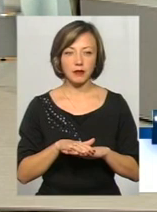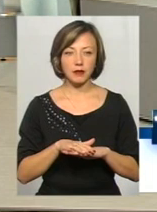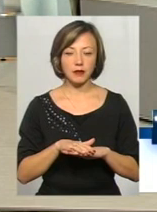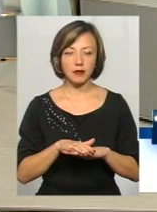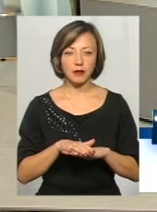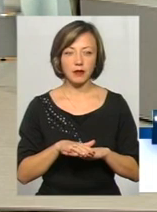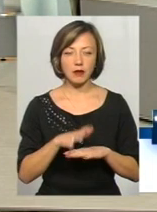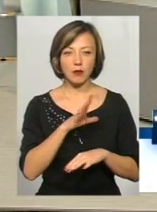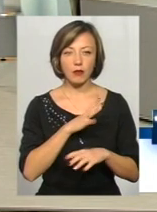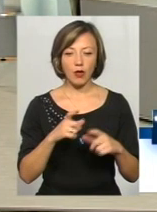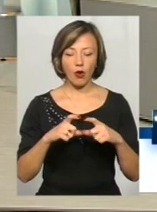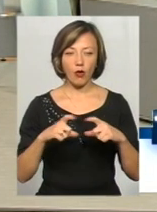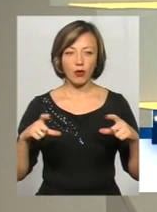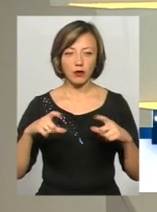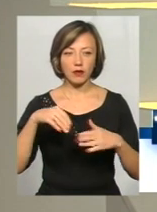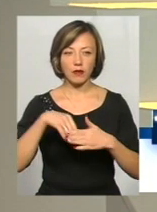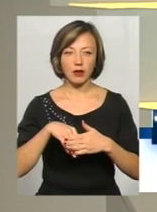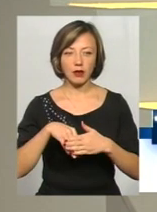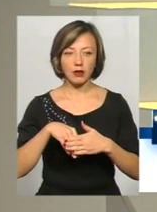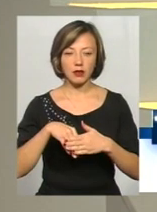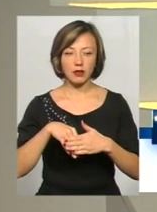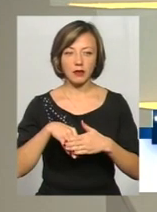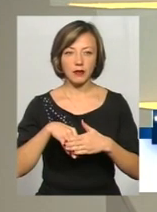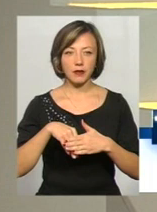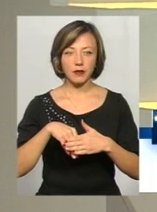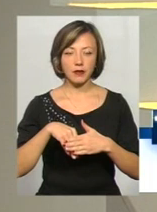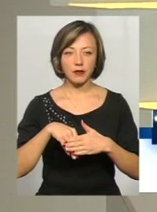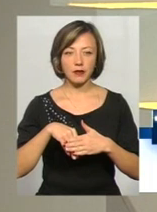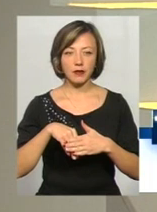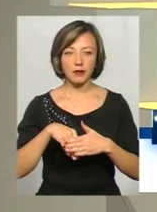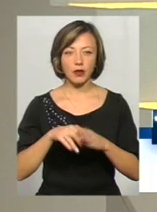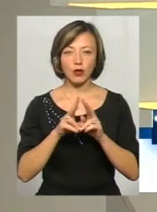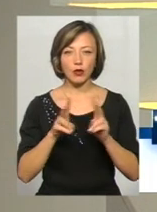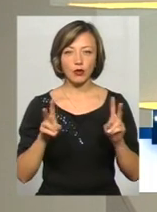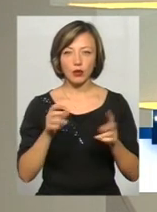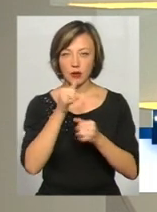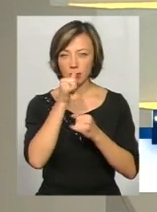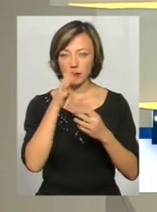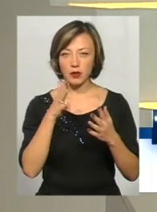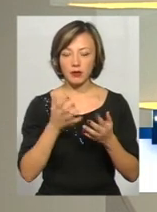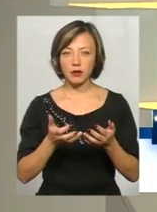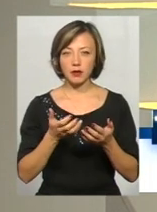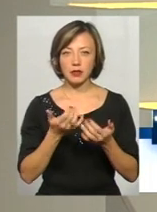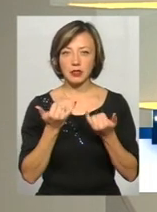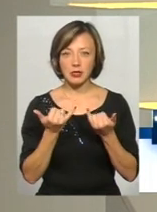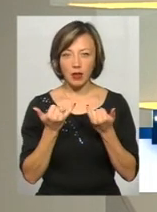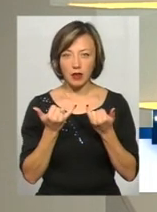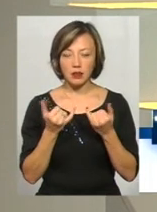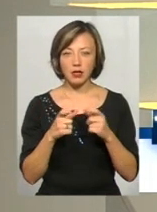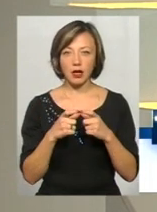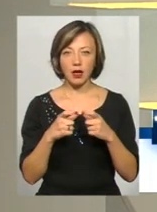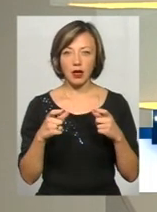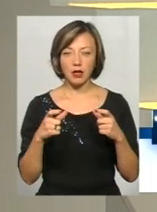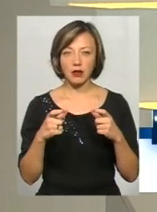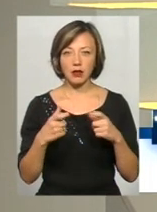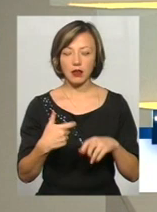конверсії. і виходу ніхто не міг знати його нічого. А зараз висилається